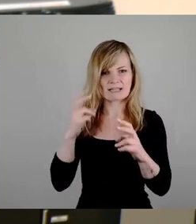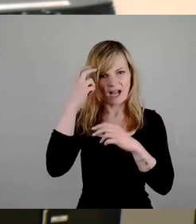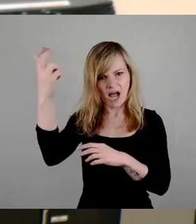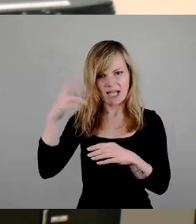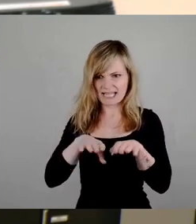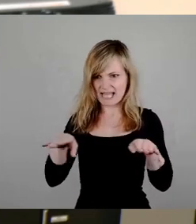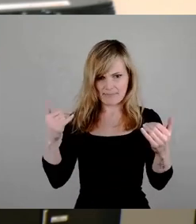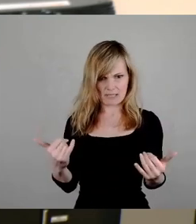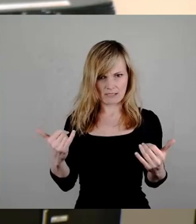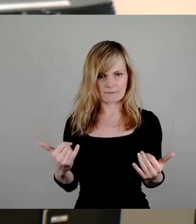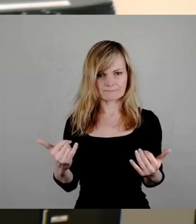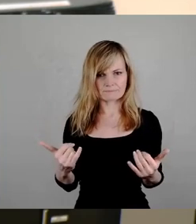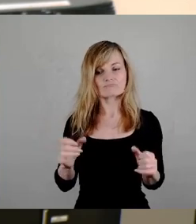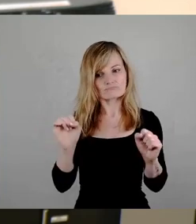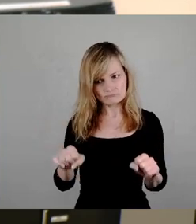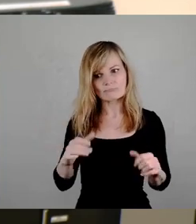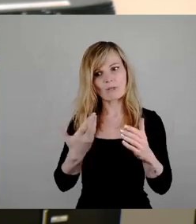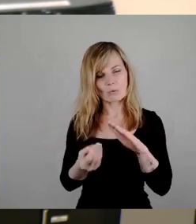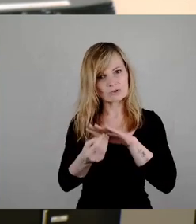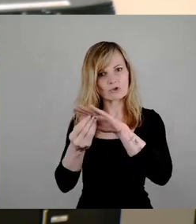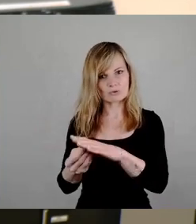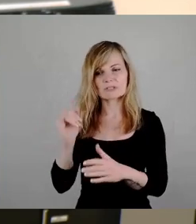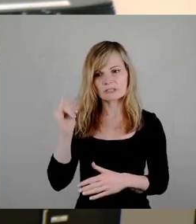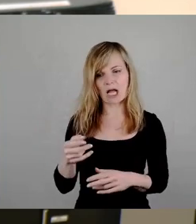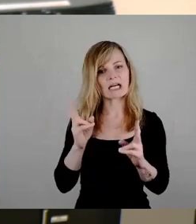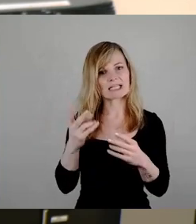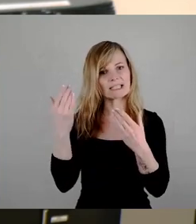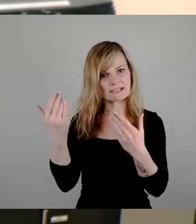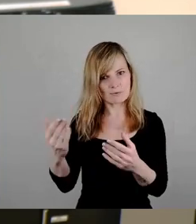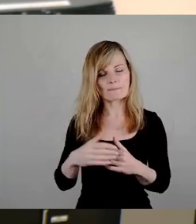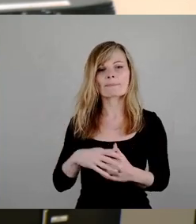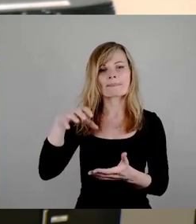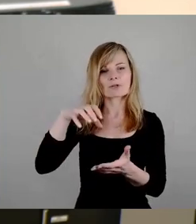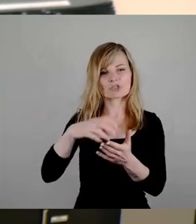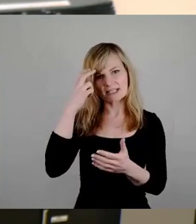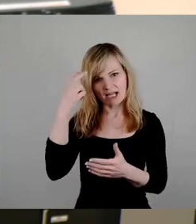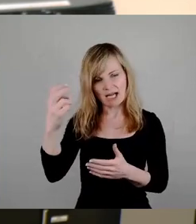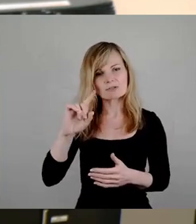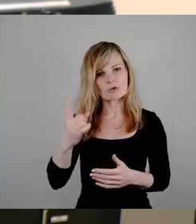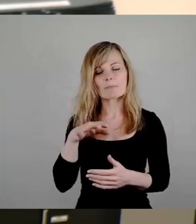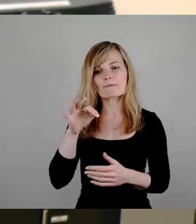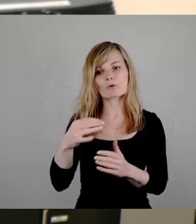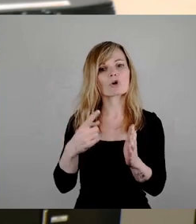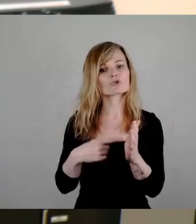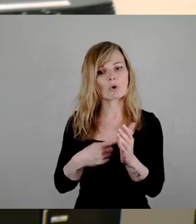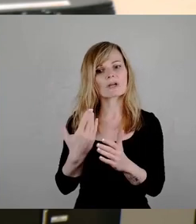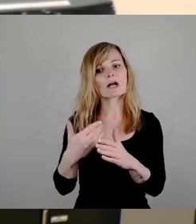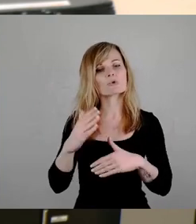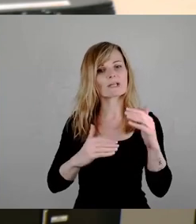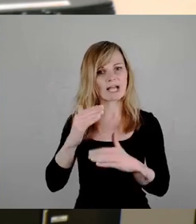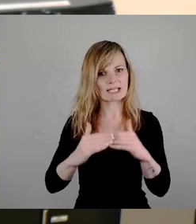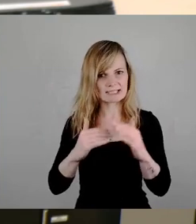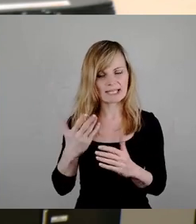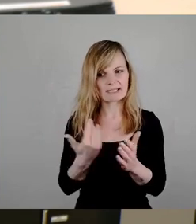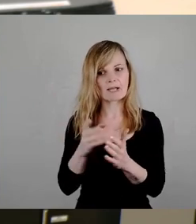kann man sehr wohl unterstützen, das ist richtig so, auch nochmal, dass der Stadtrat sich für eine Steuerneutralität in diesem Punkt